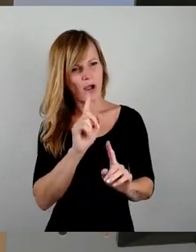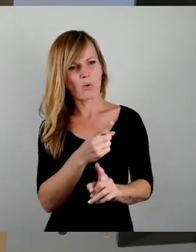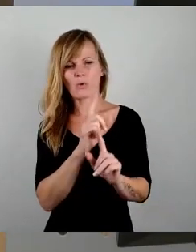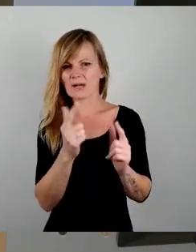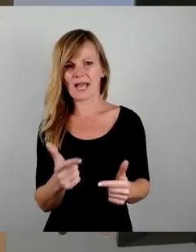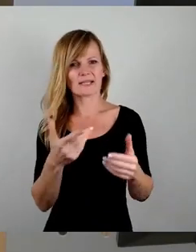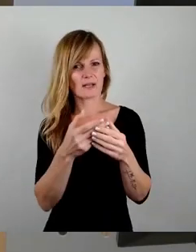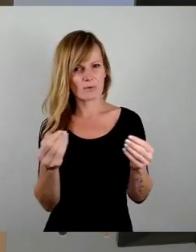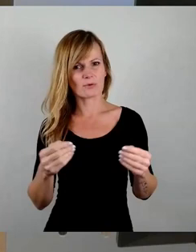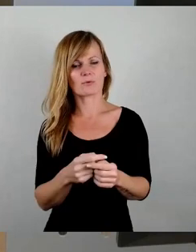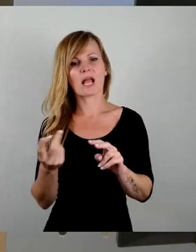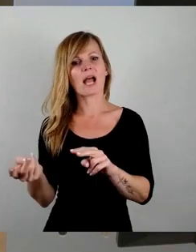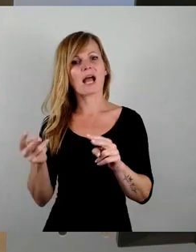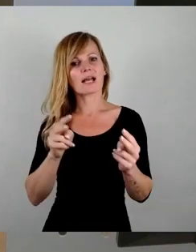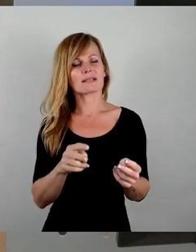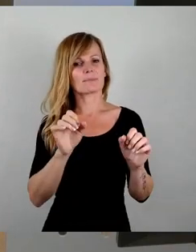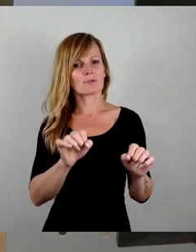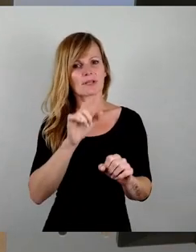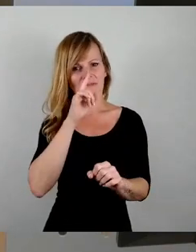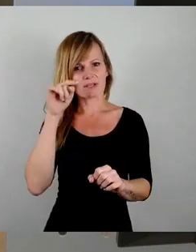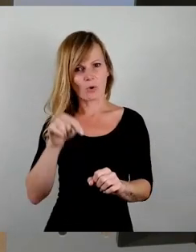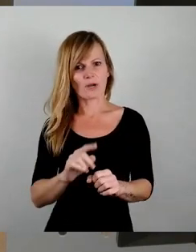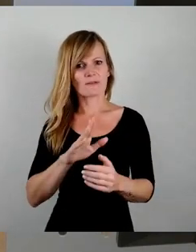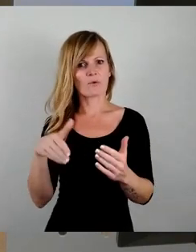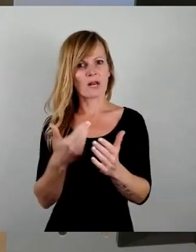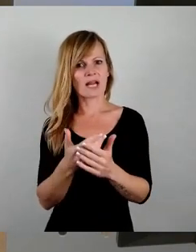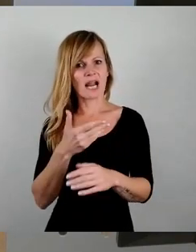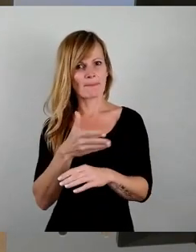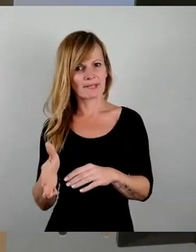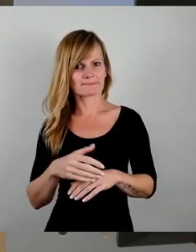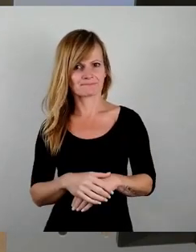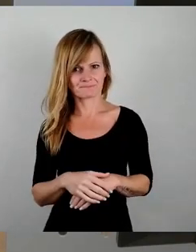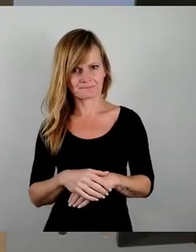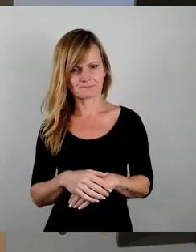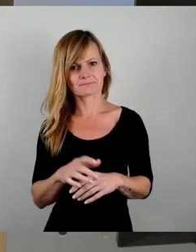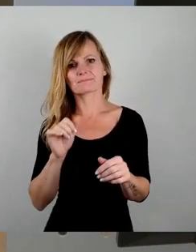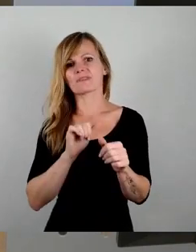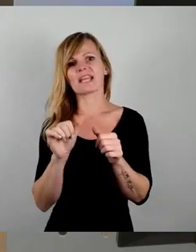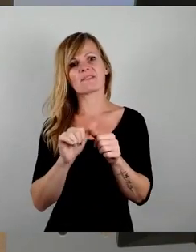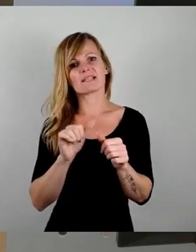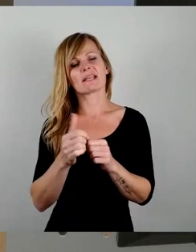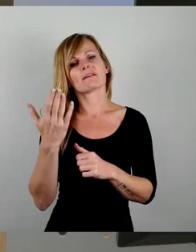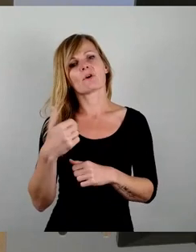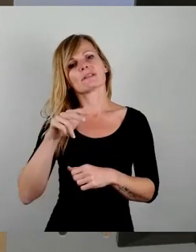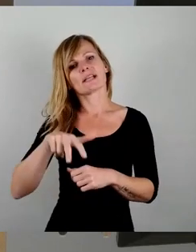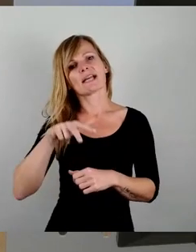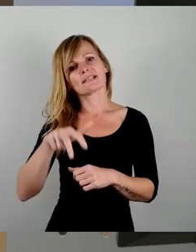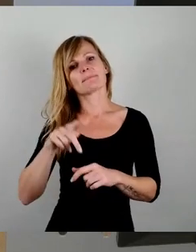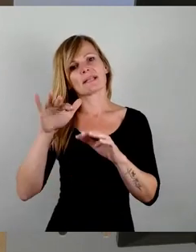die Alternative, wenn wir heute diese Vorlage ablehnen? Wir hätten ein Defizit von 13 Millionen Euro.